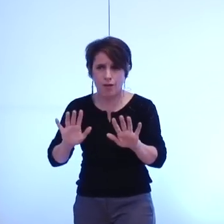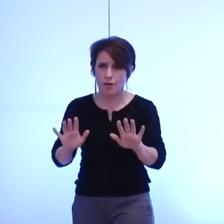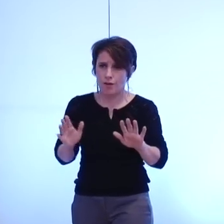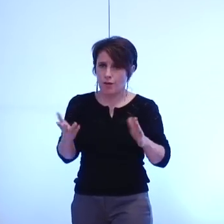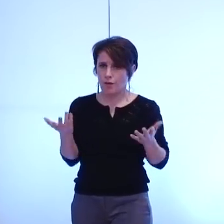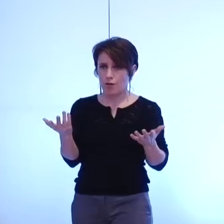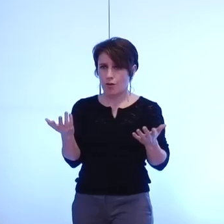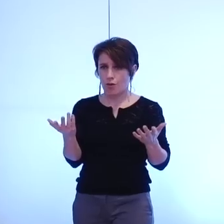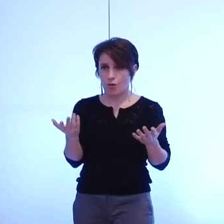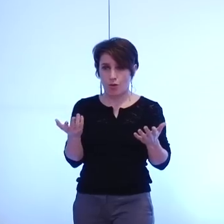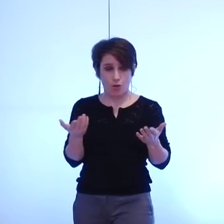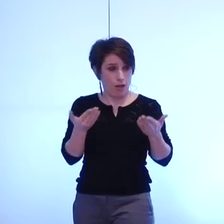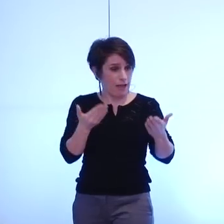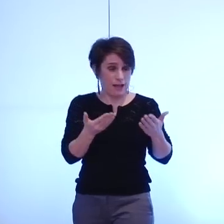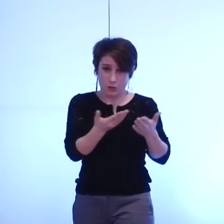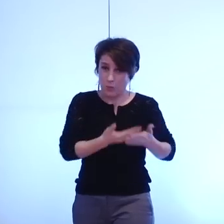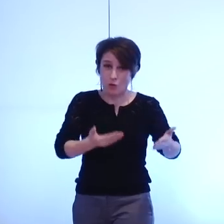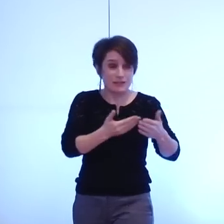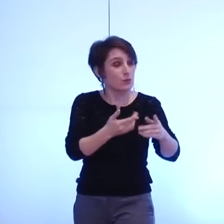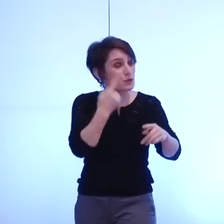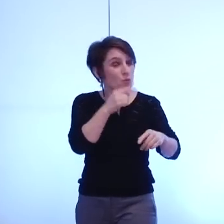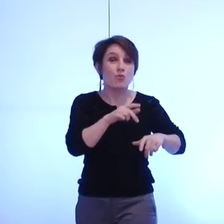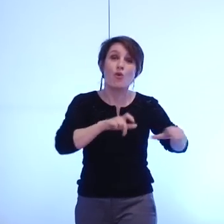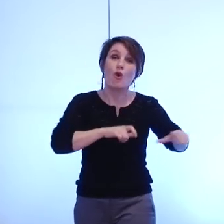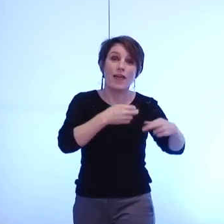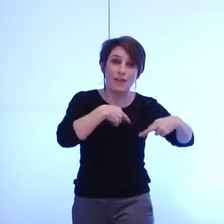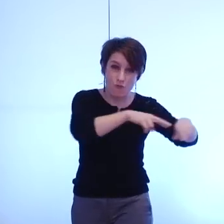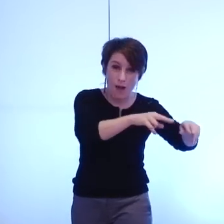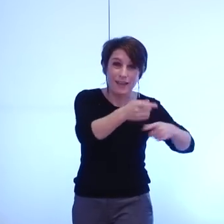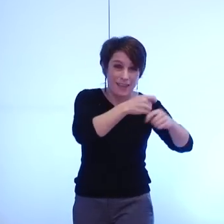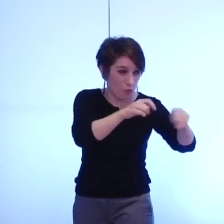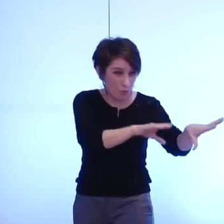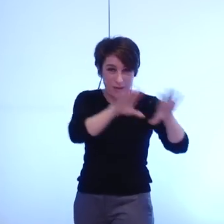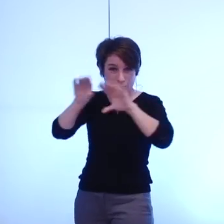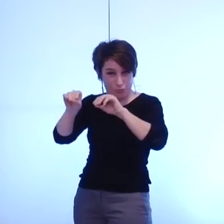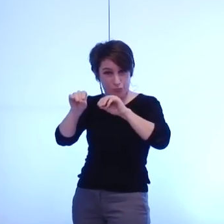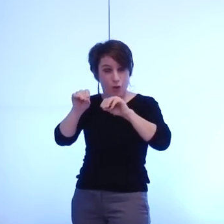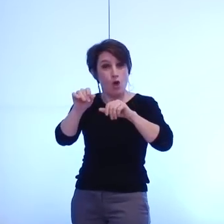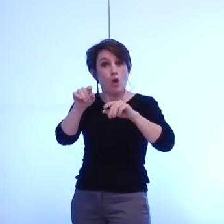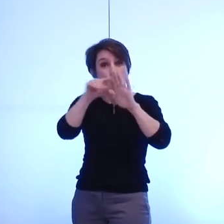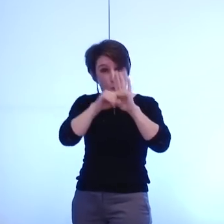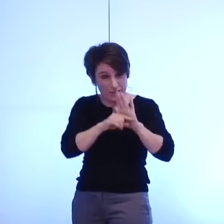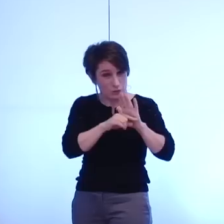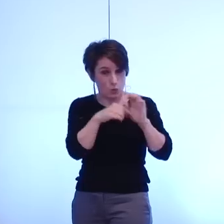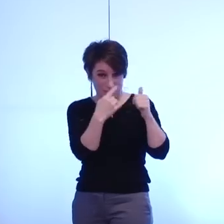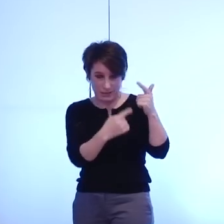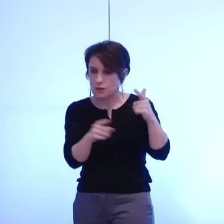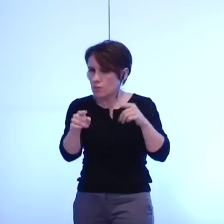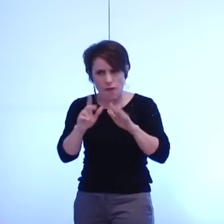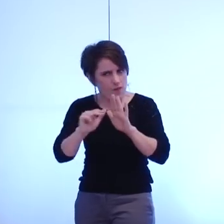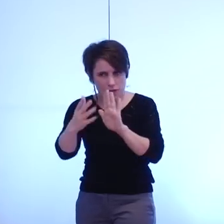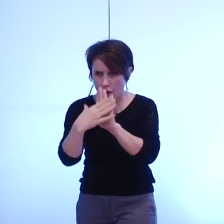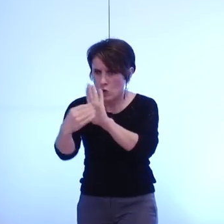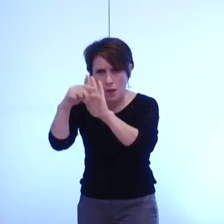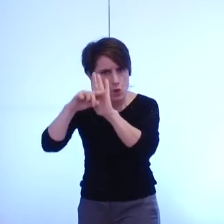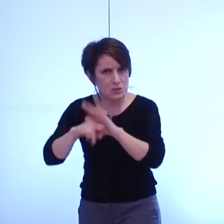pour leurs collègues de la voirie et de l'économie et qui seront bien évidemment les mêmes au long de l'année 2015 pour l'ensemble de ces agents là enfin